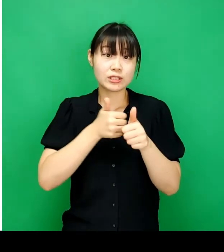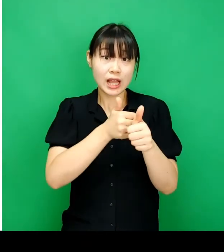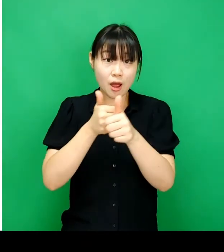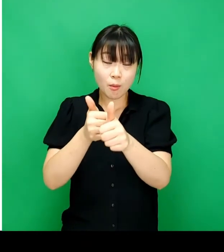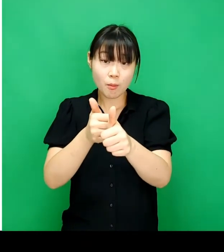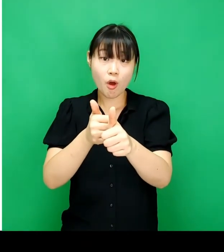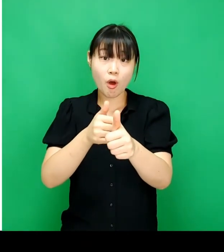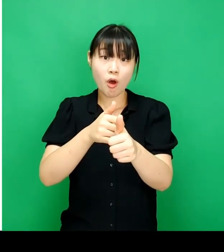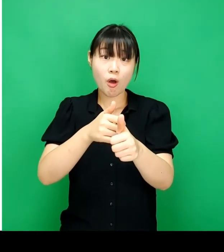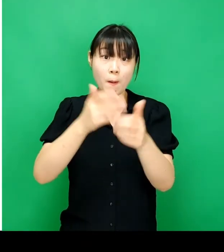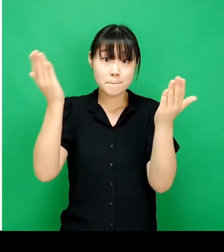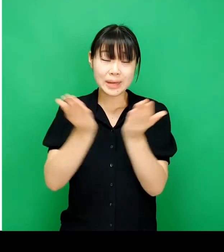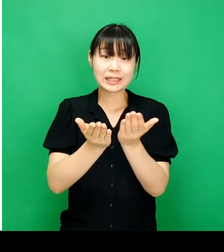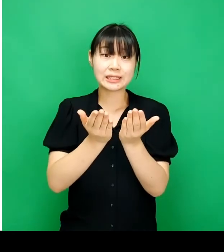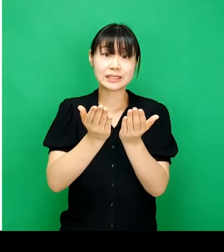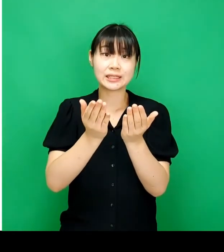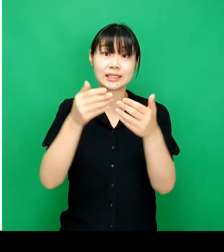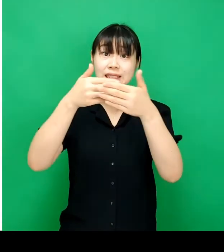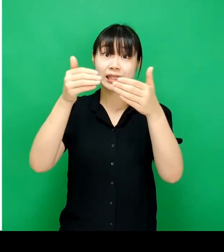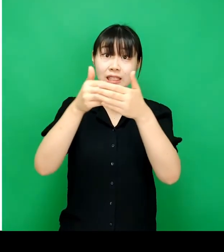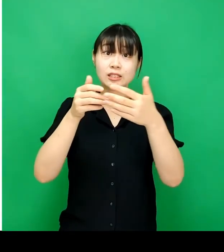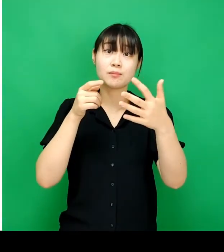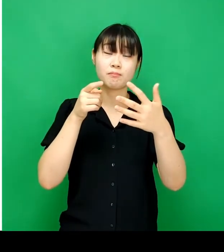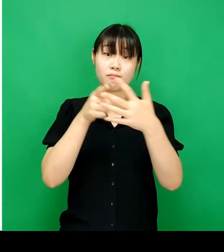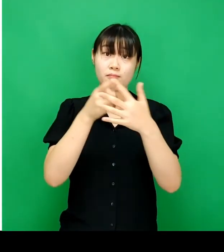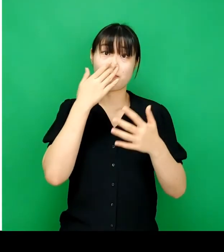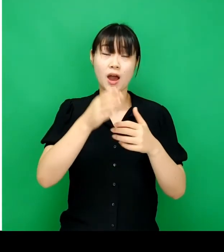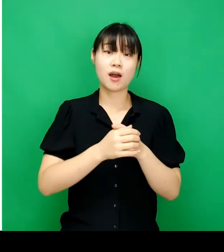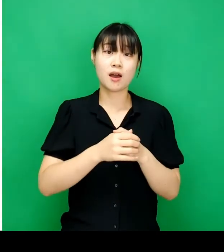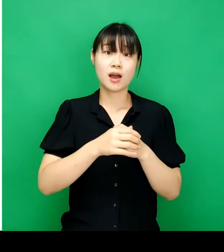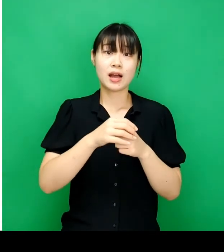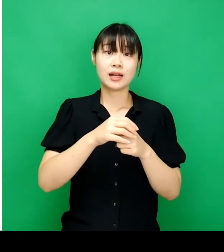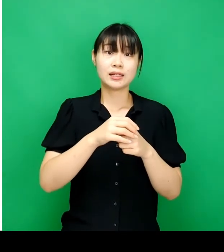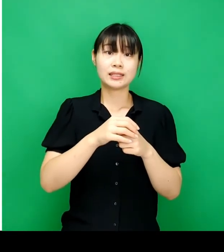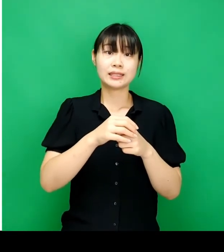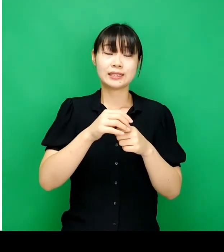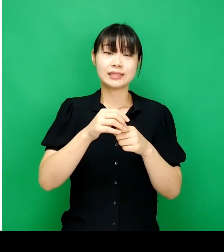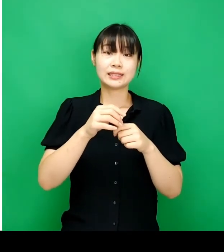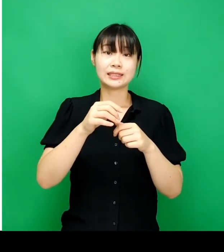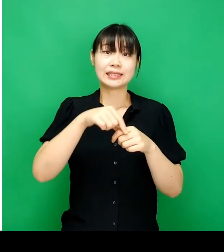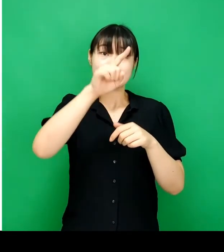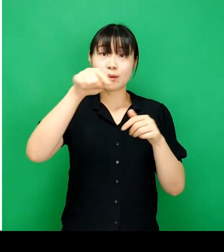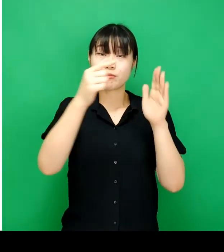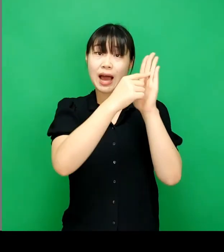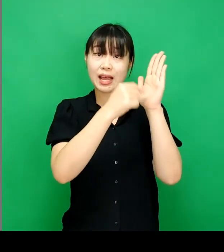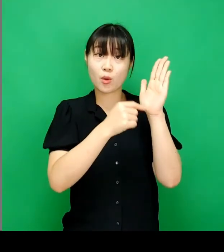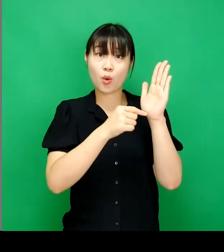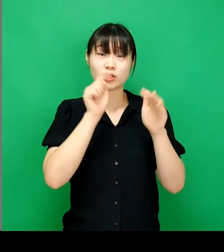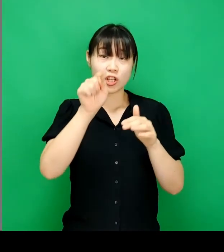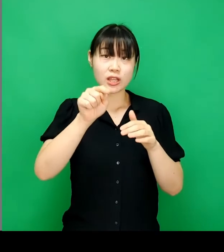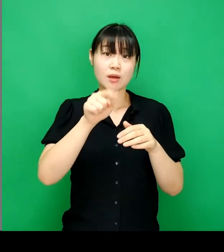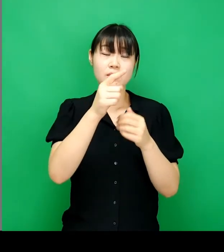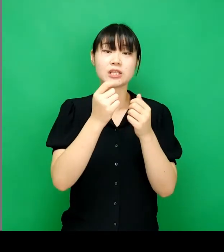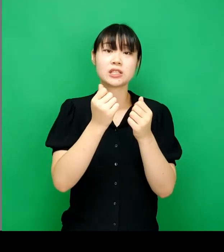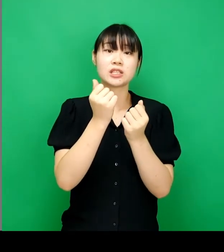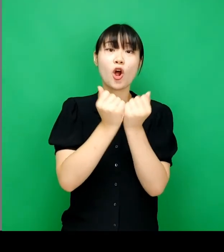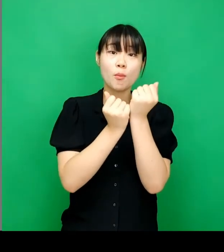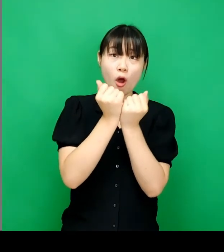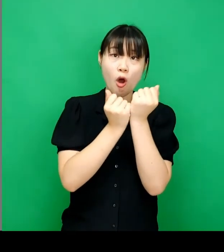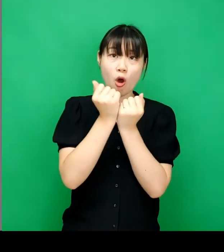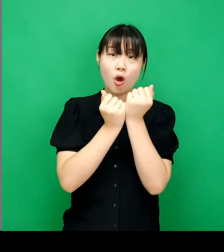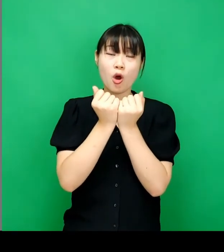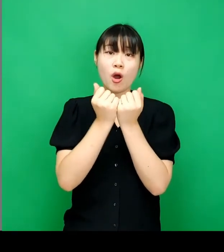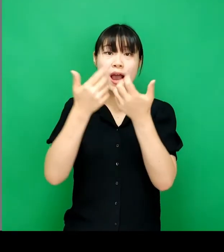사다리를 타듯 해당 단계의 질문을 따라가다 보면 적합한 차트 유형을 알 수 있습니다. 그래프 아이콘을 클릭하면